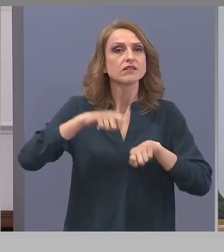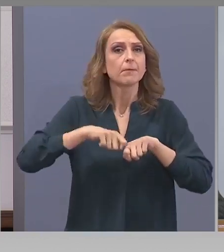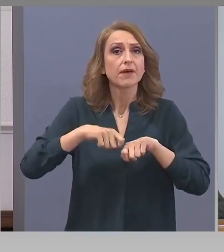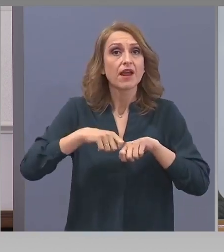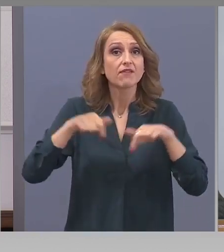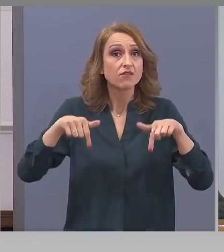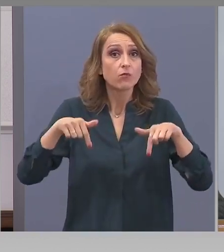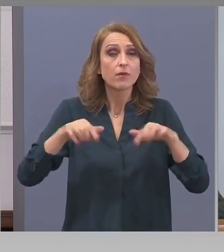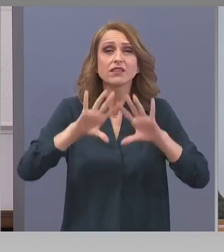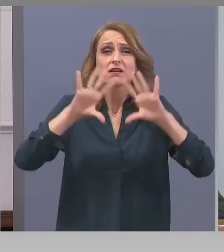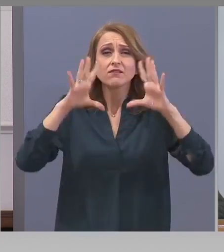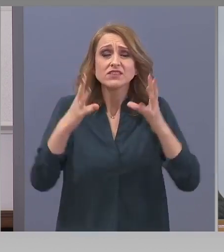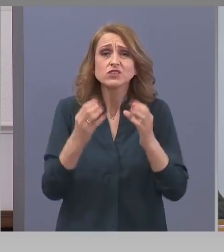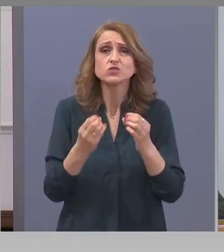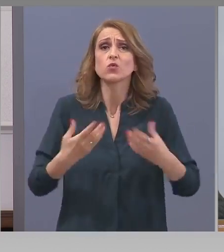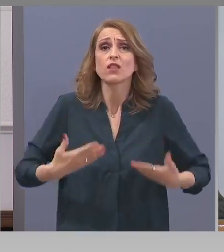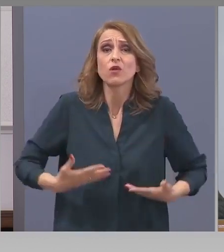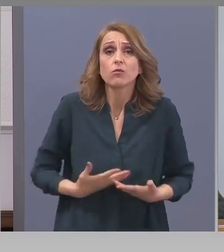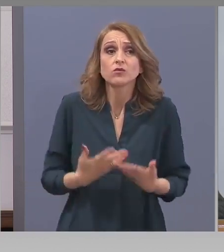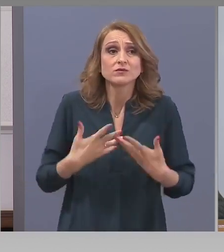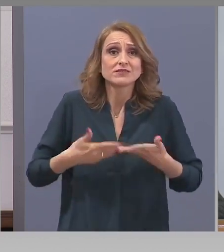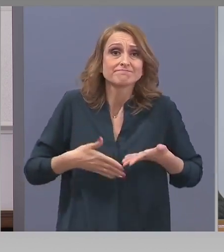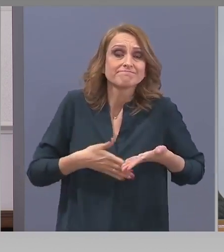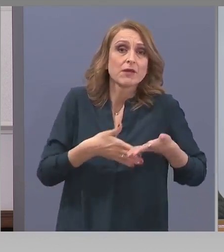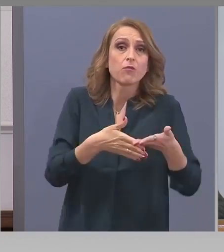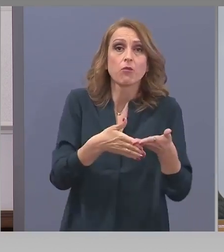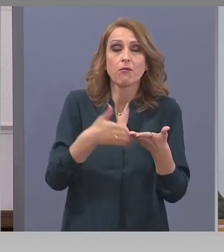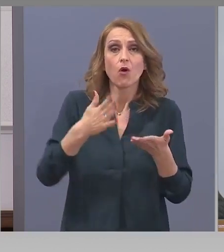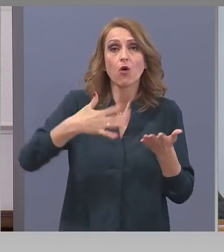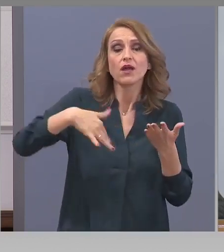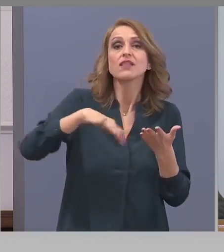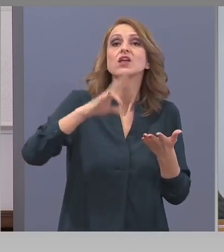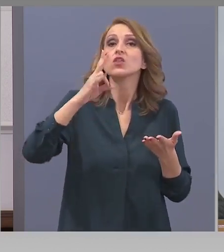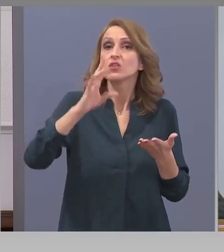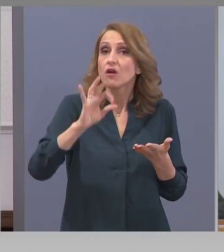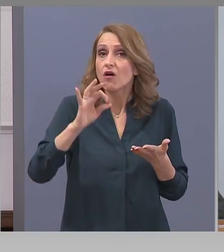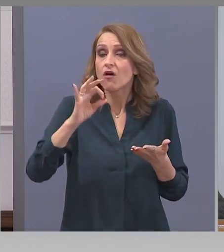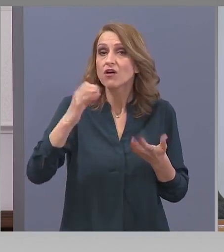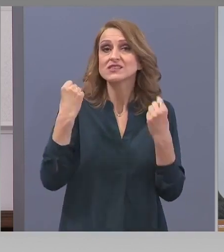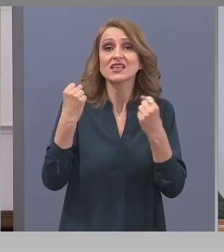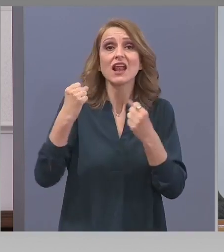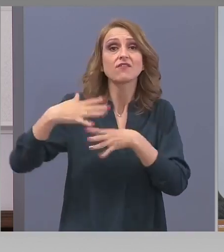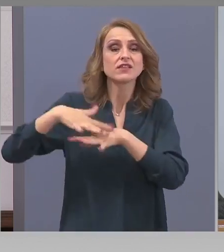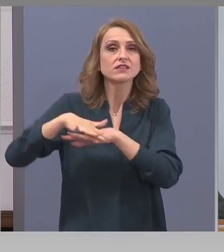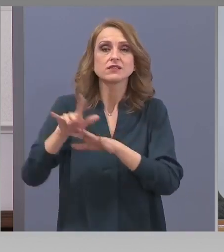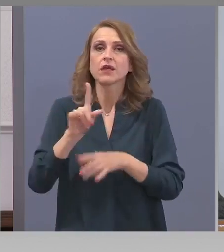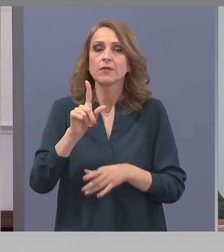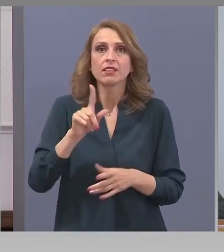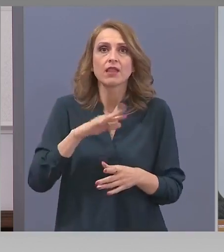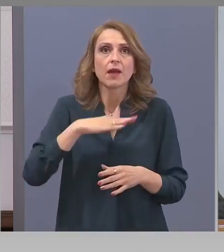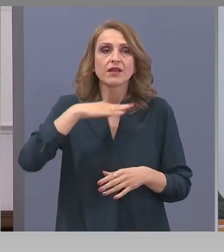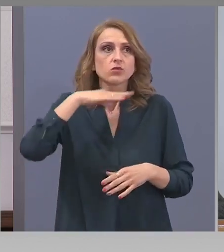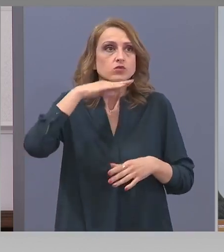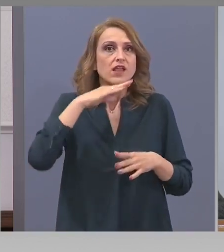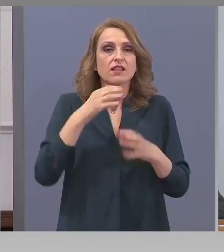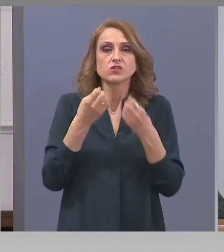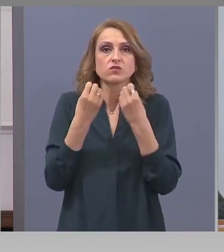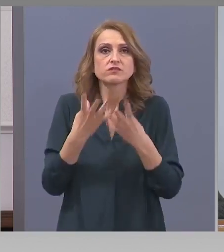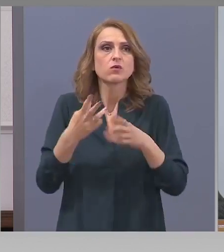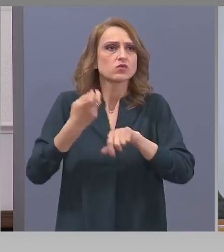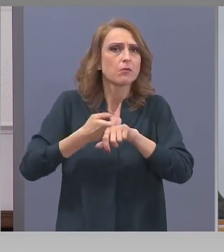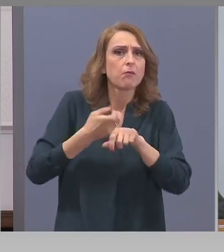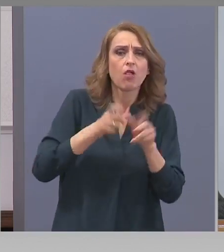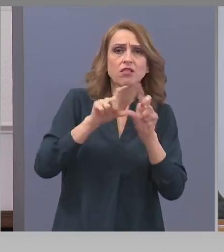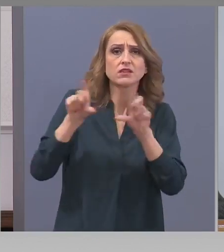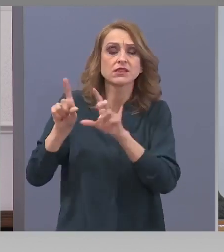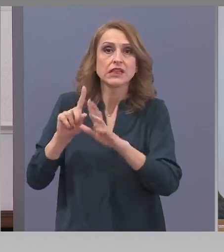момент да се справи с епидемията, но здравната ни система няма необходимия ресурс, за да се справи с епидемията с мащабите, с които